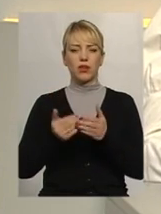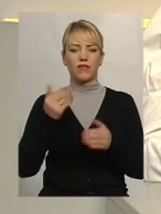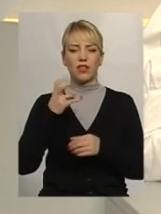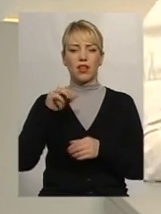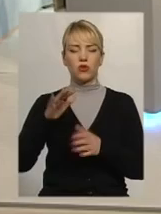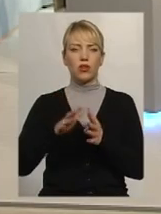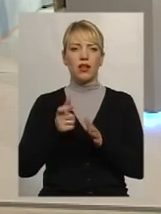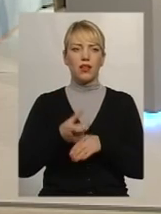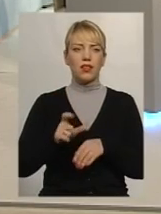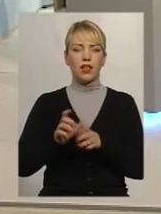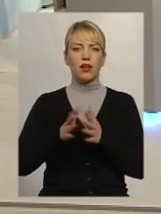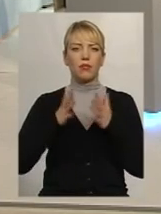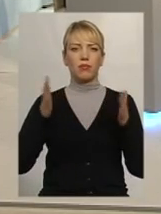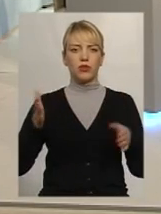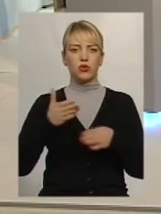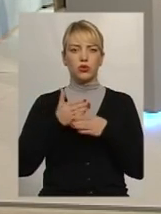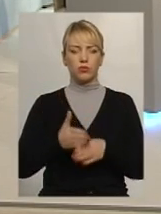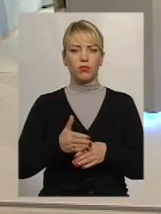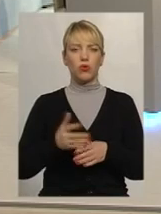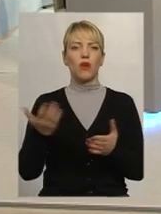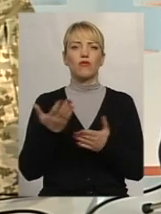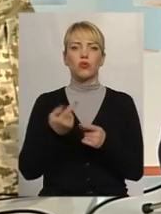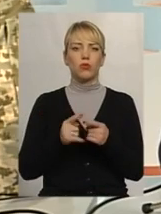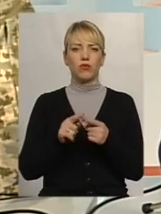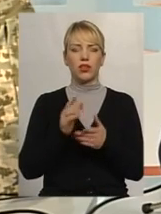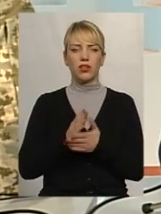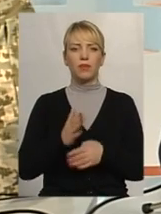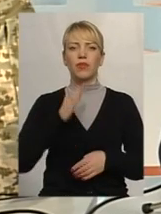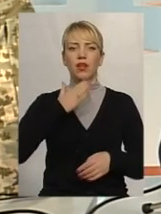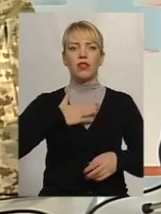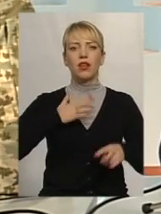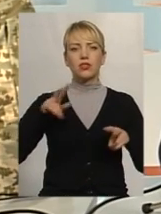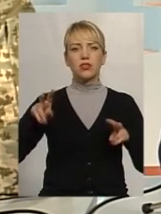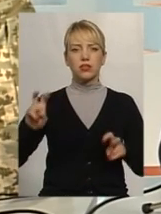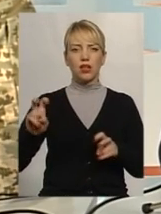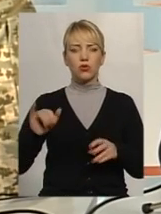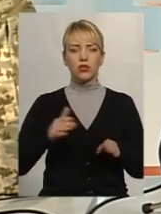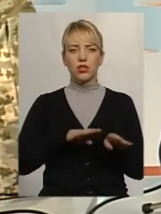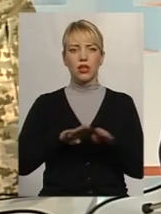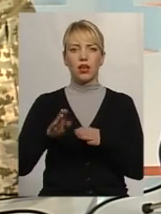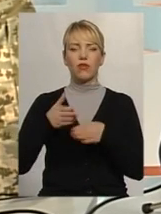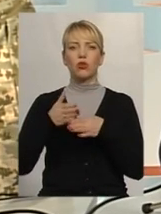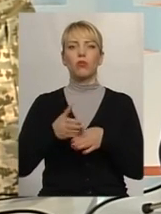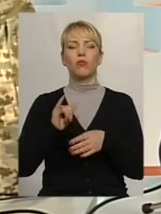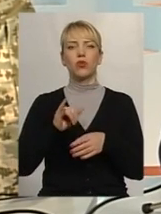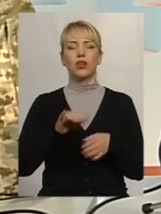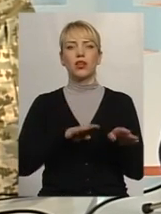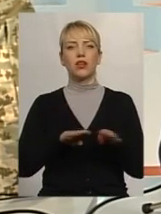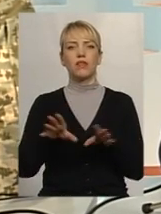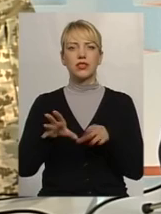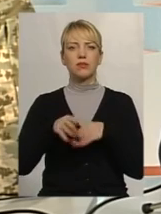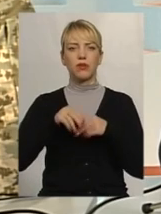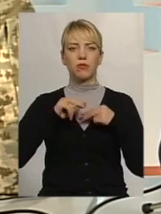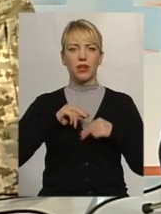допомога в чому саме полягає? Ну, перш за все, і наш статус, і рівень допомоги, і рівень співпраці. Тобто,